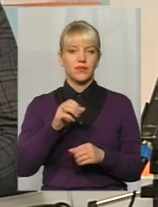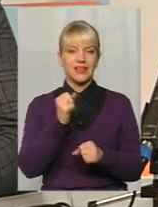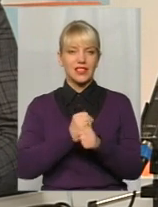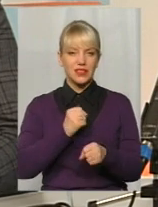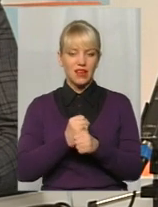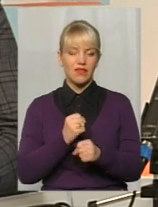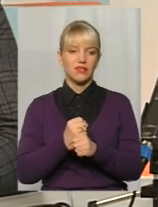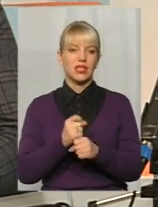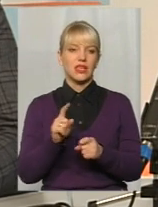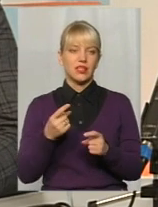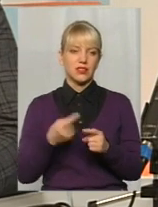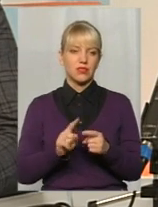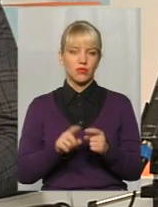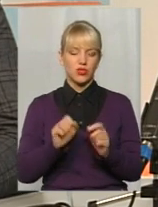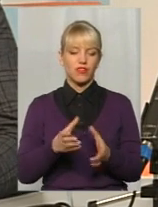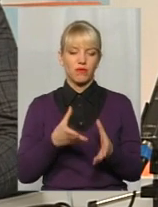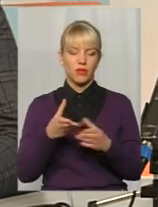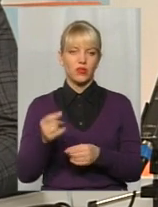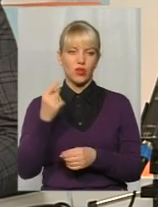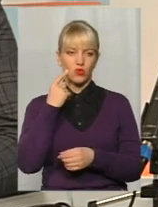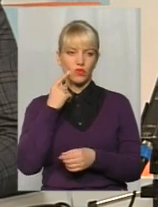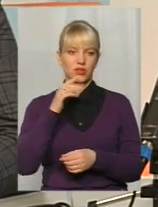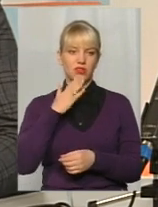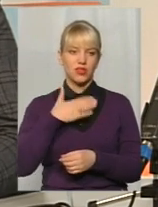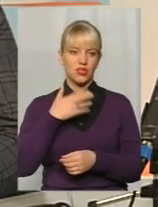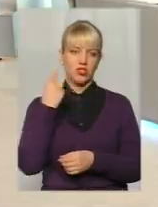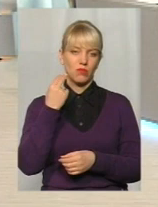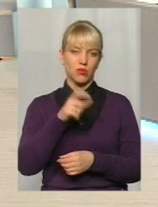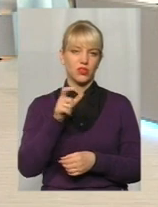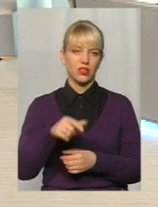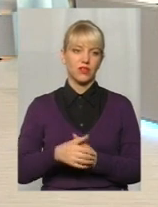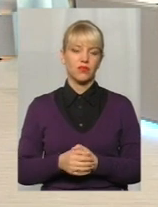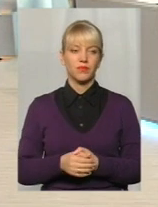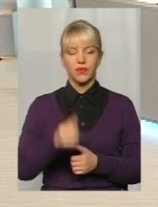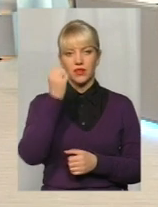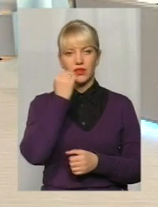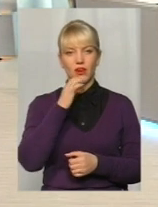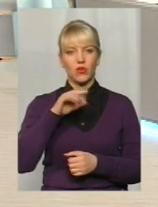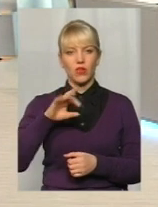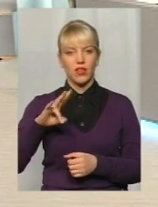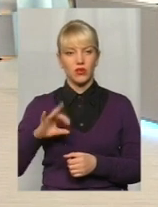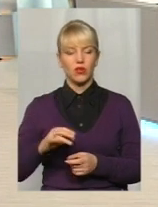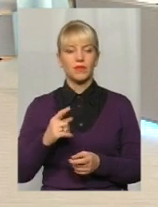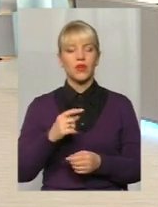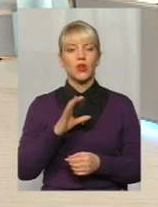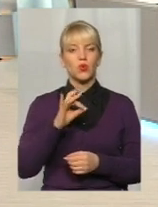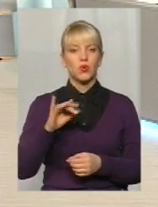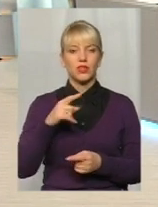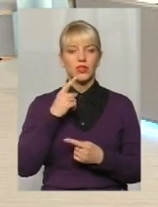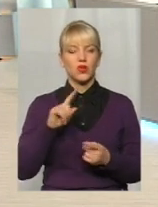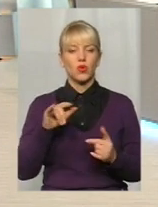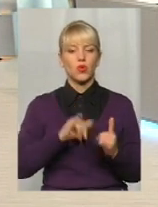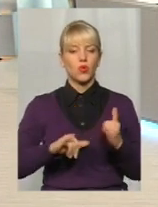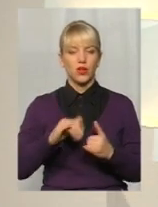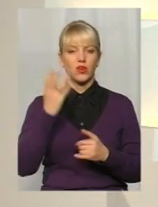таким чином можна вплинути на совість наших боржників. Дякую, пані Олена. Пане Юрі, скажіть, а коли і куди